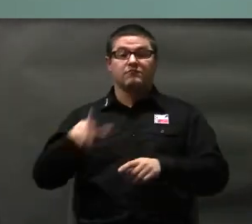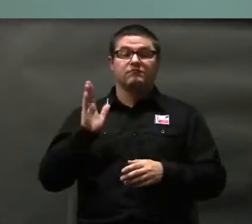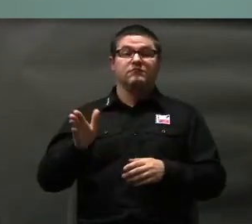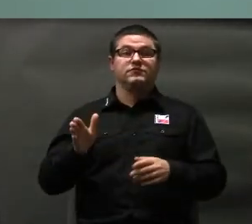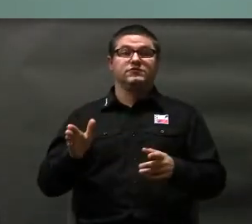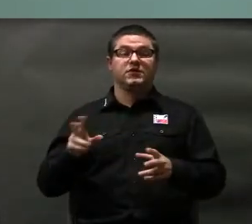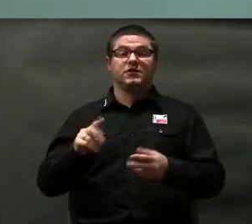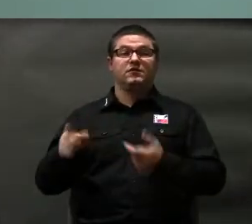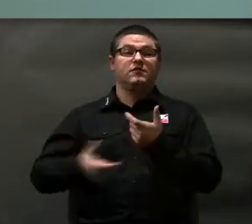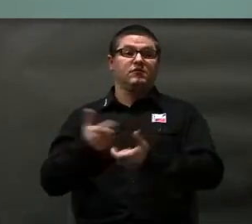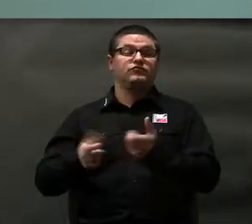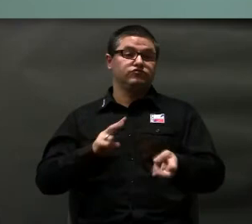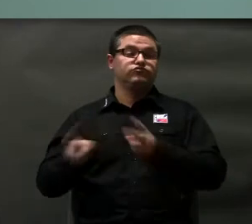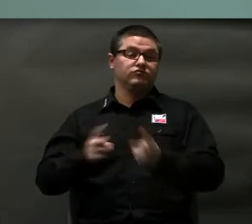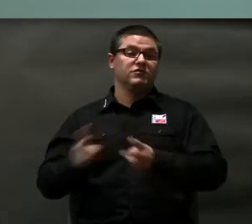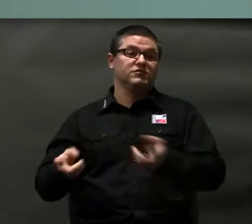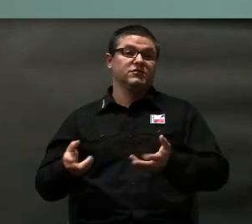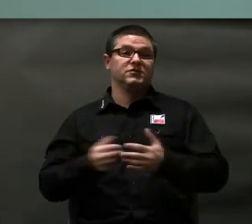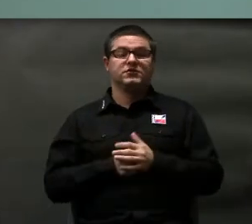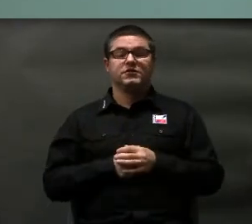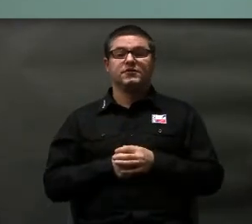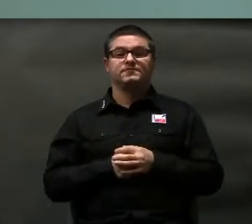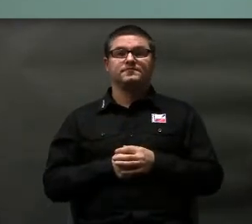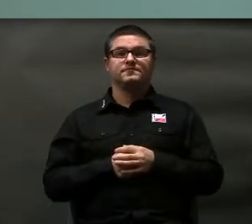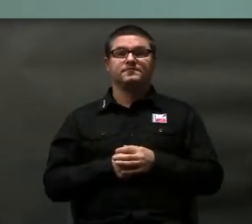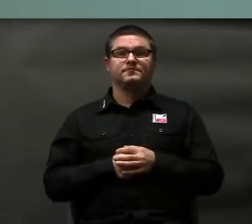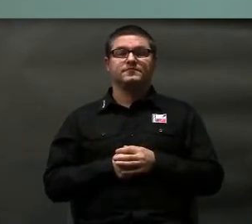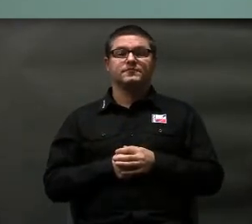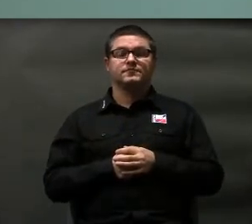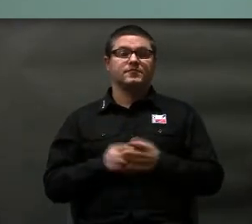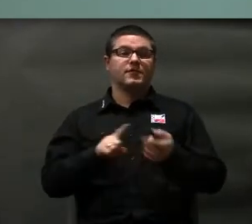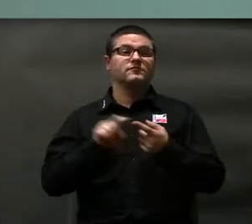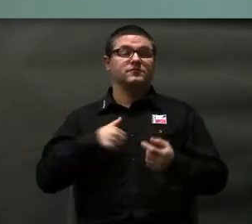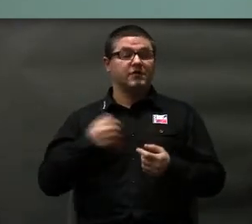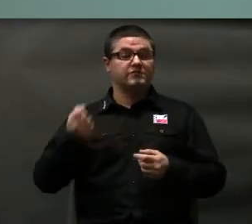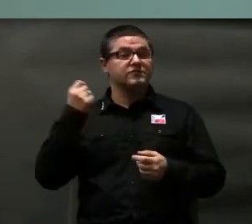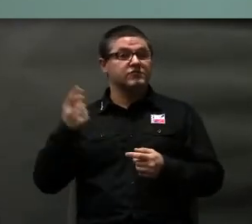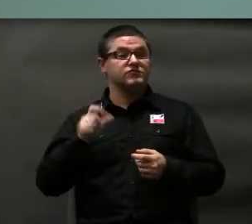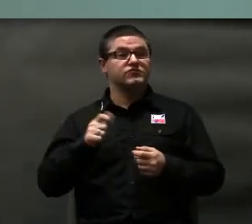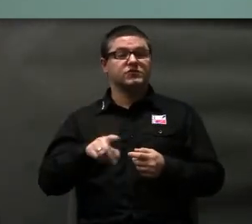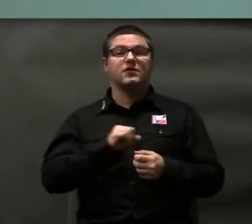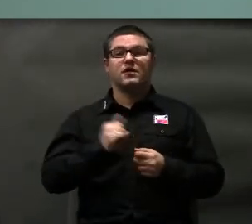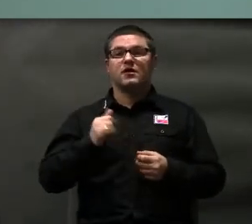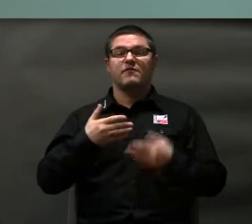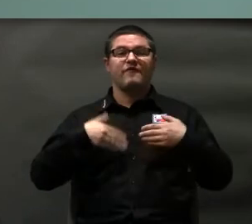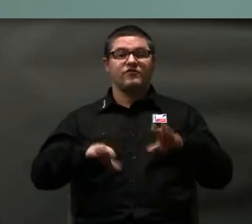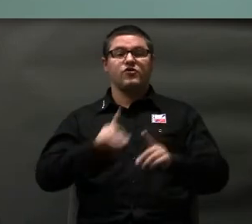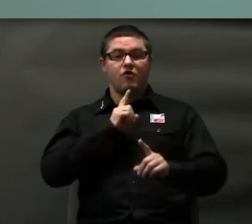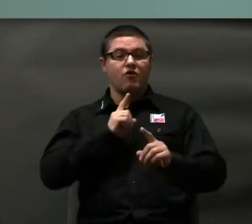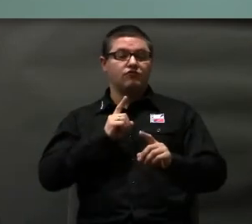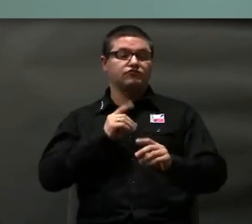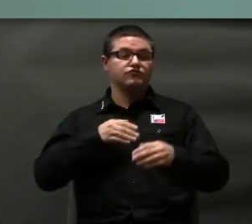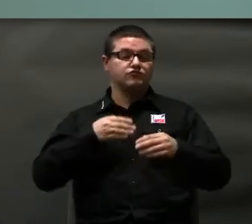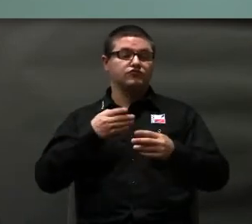świadczyć znowu usługę. W związku z tym wymyśliliśmy coś takiego jak wideotłumacz.